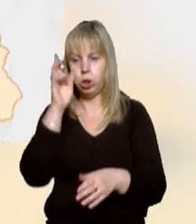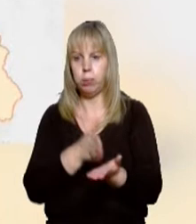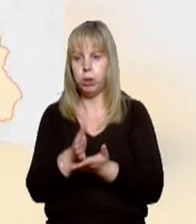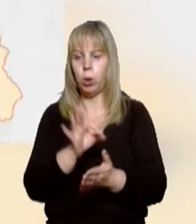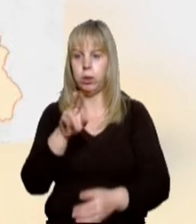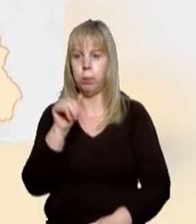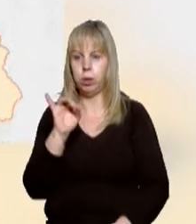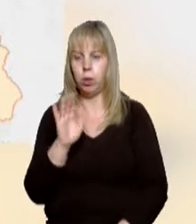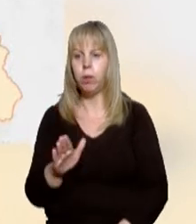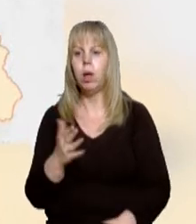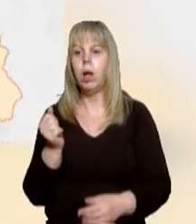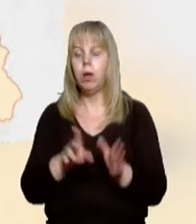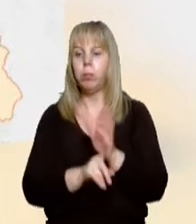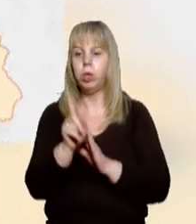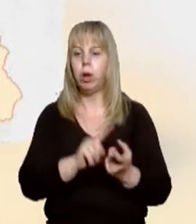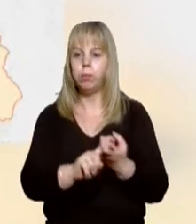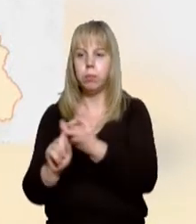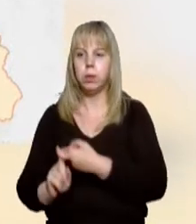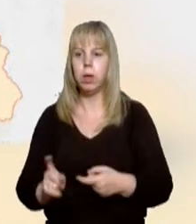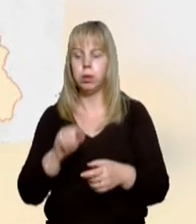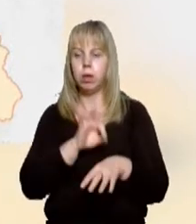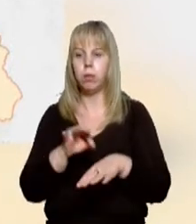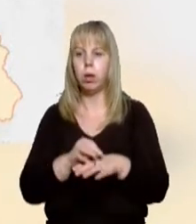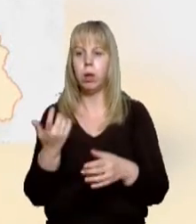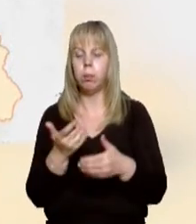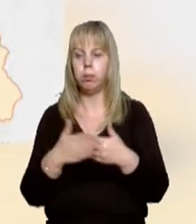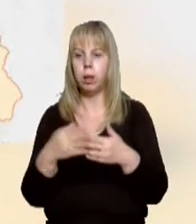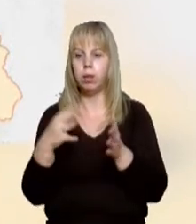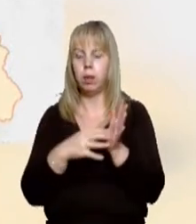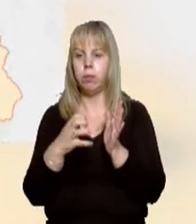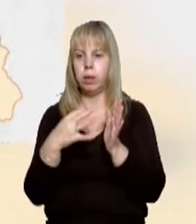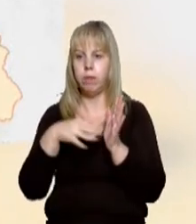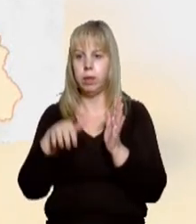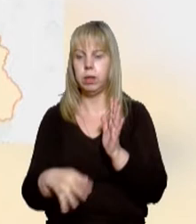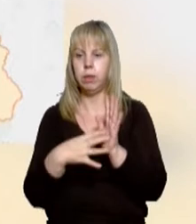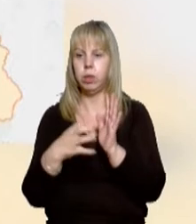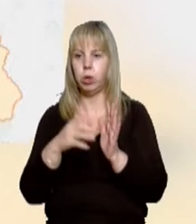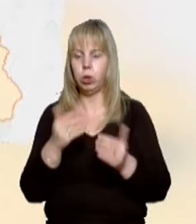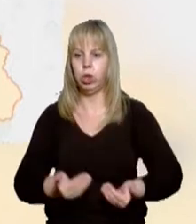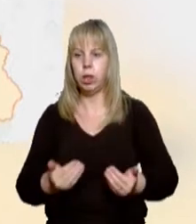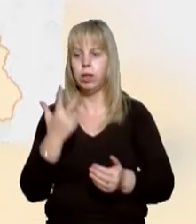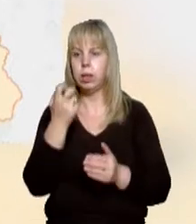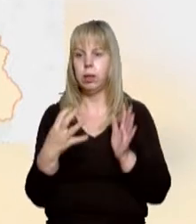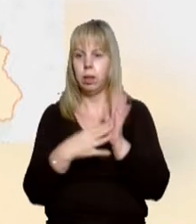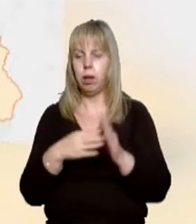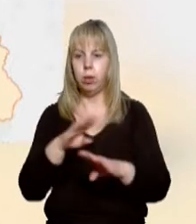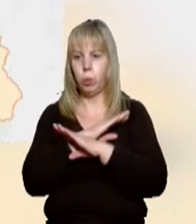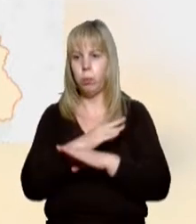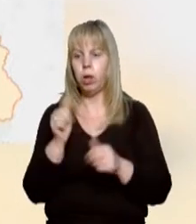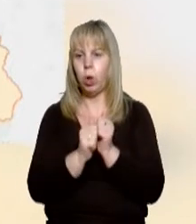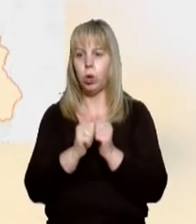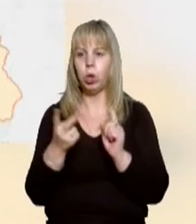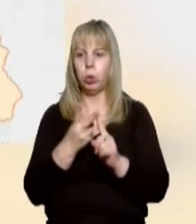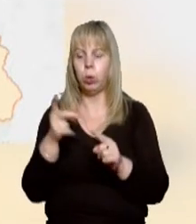Олексій Петров. Від початку пандемії в краї захворіли понад 9 900 жителів. Із них 309 помарли,